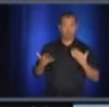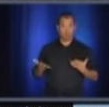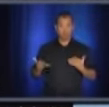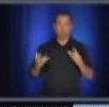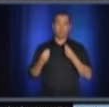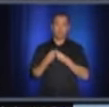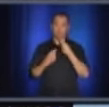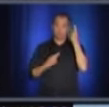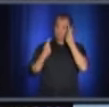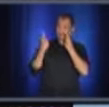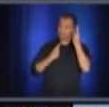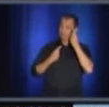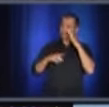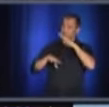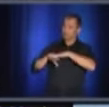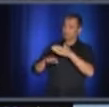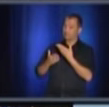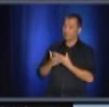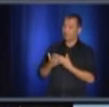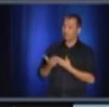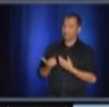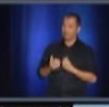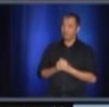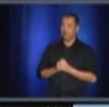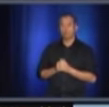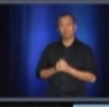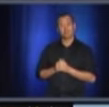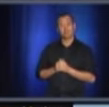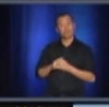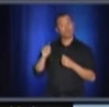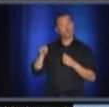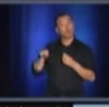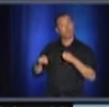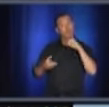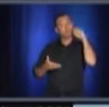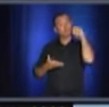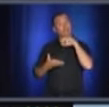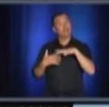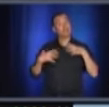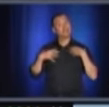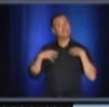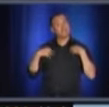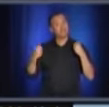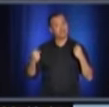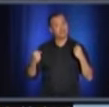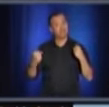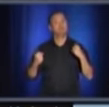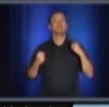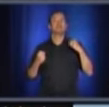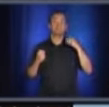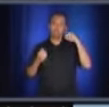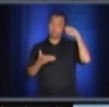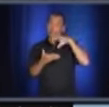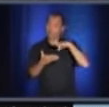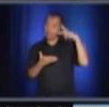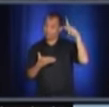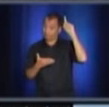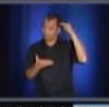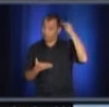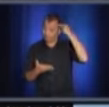écoles. Pour moi, ça fait partie, pas juste d'un plan de la santé, mais d'un plan gouvernemental, et que les gens s'attendent à ça.